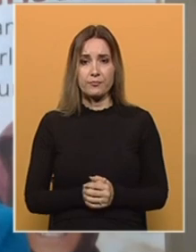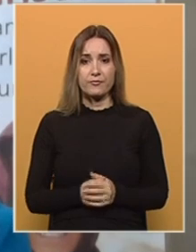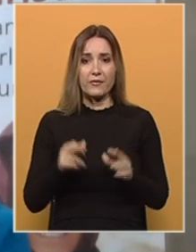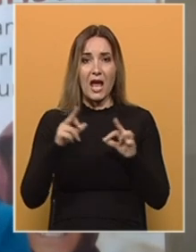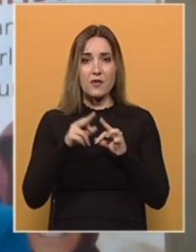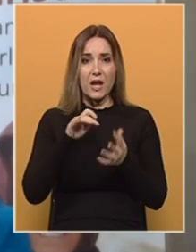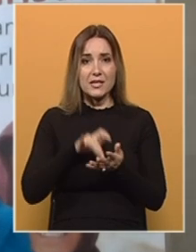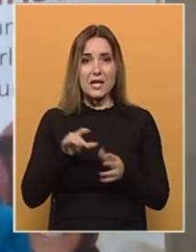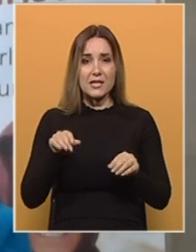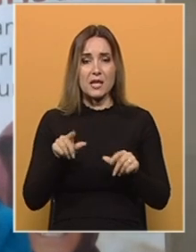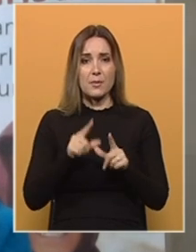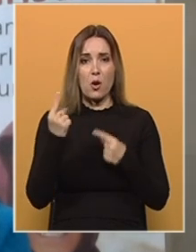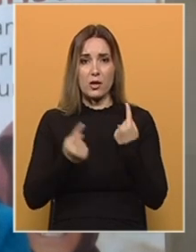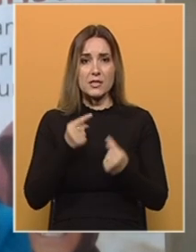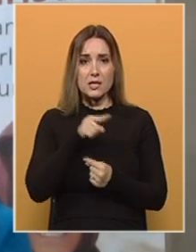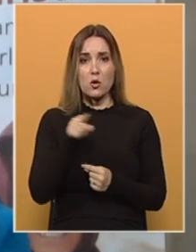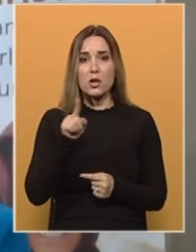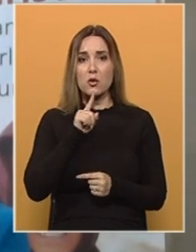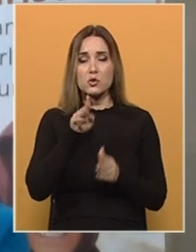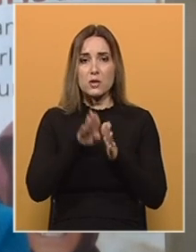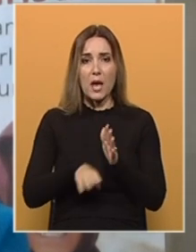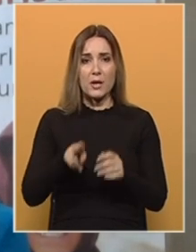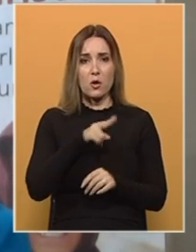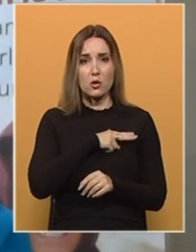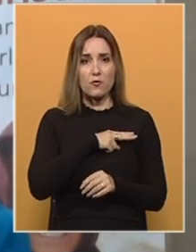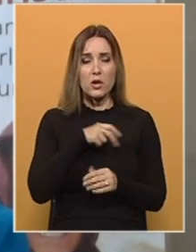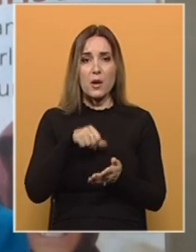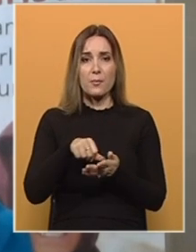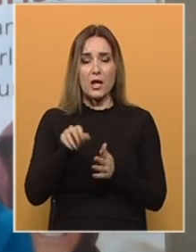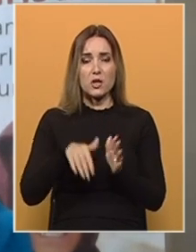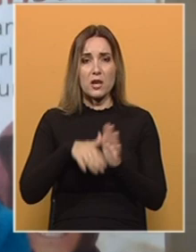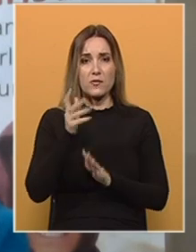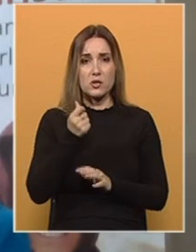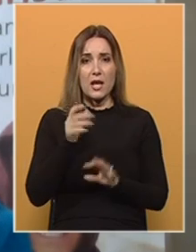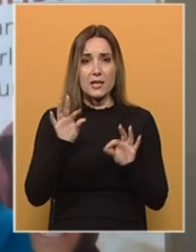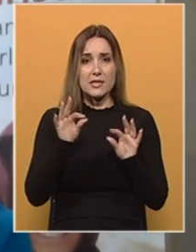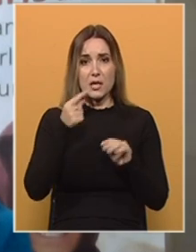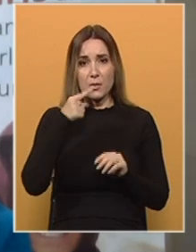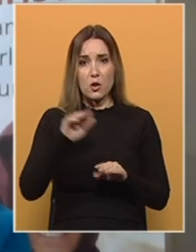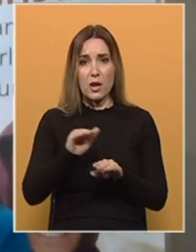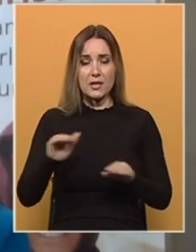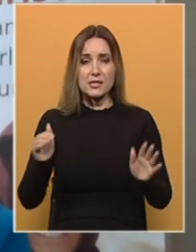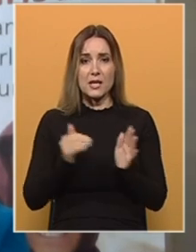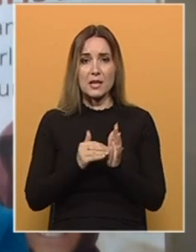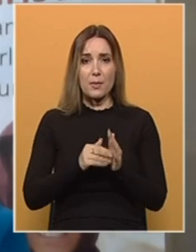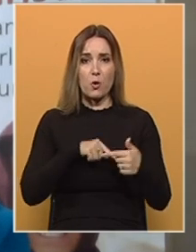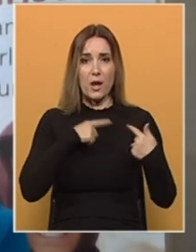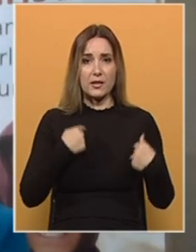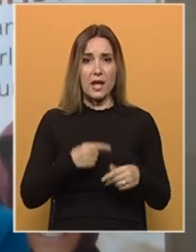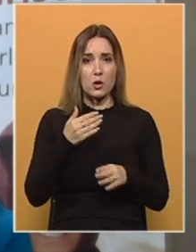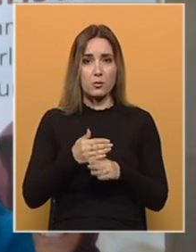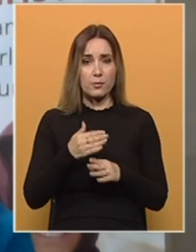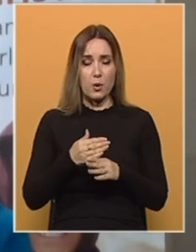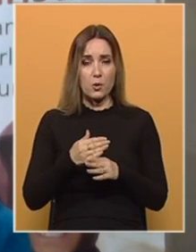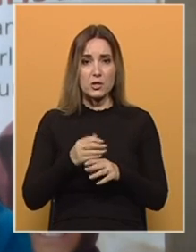Afganistan je zemlja u krizi i oni koji su najmenje odgovorni plaćaju najveću cijenu. Deset miliona djece treba humanitarnu pomoć i bez